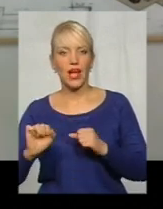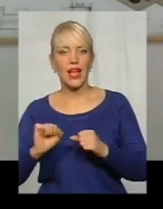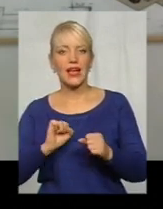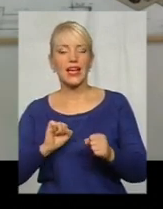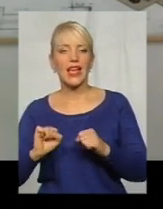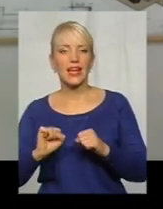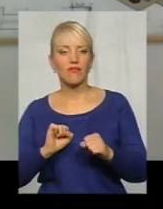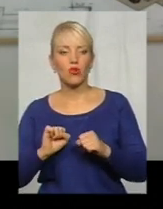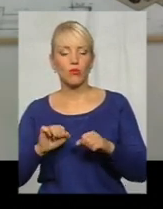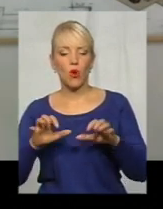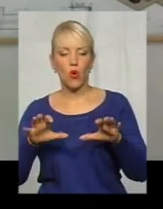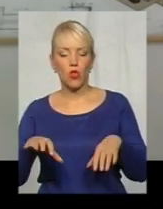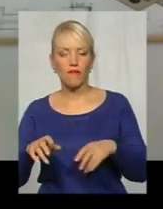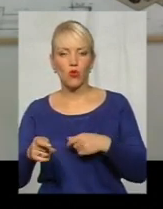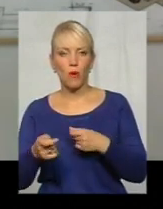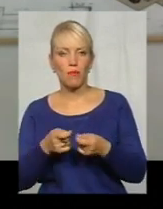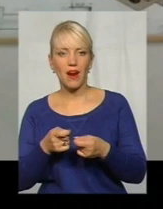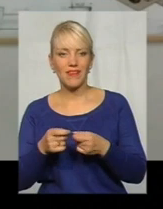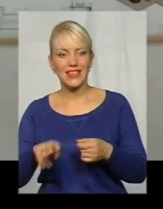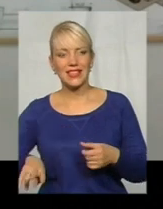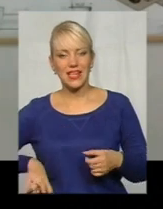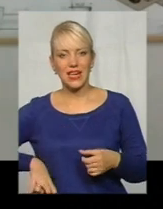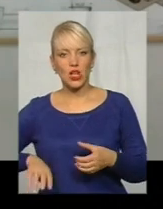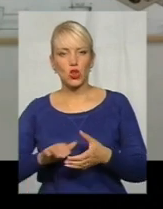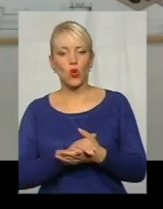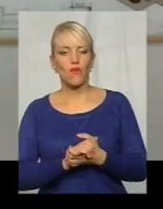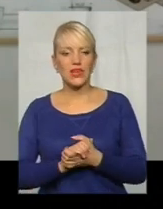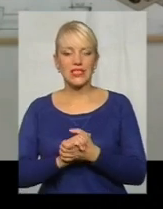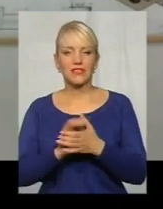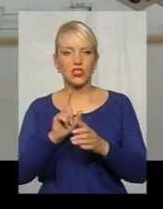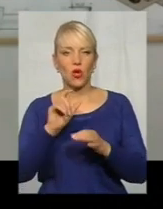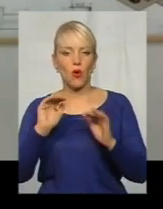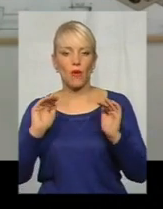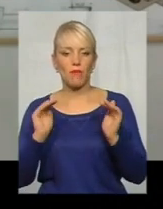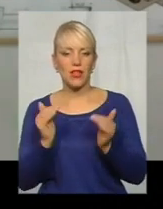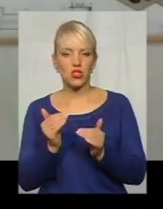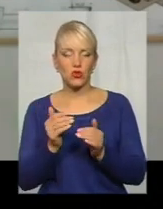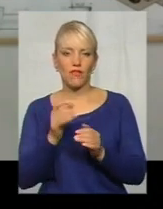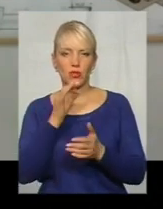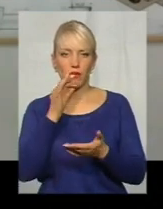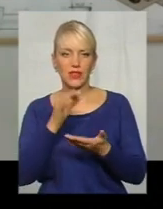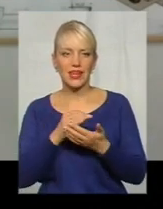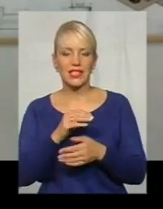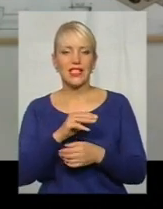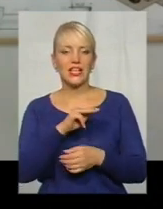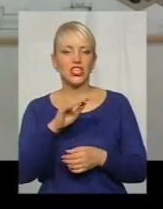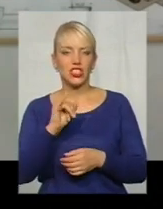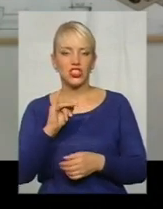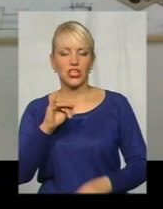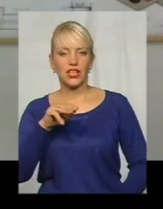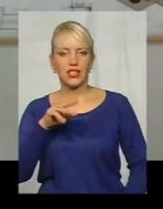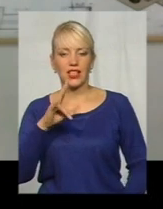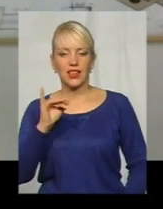голови управління, чи він був директором товариства з межною відповідальністю «Житниця Поділля», на якому вони зібрали близько